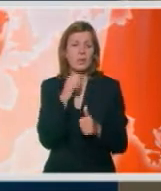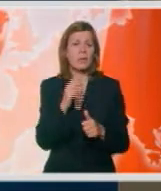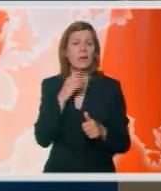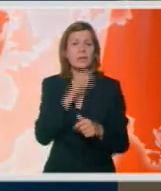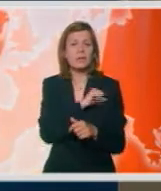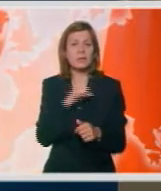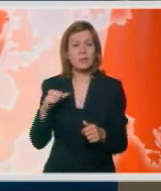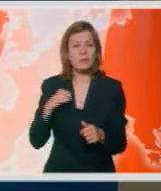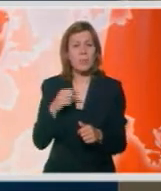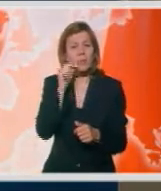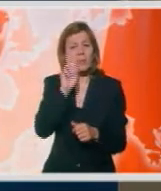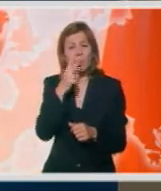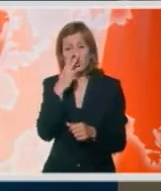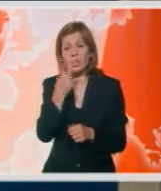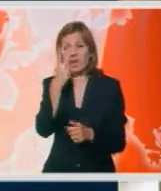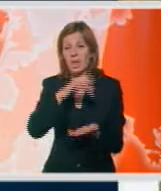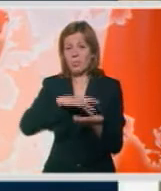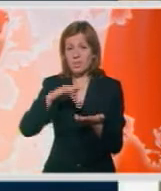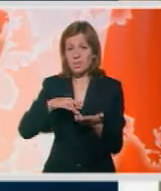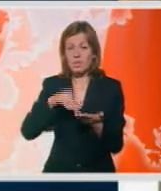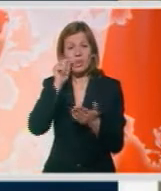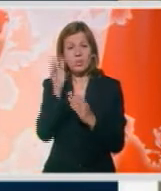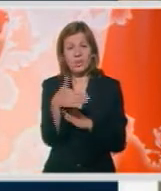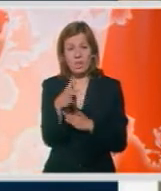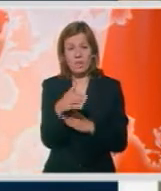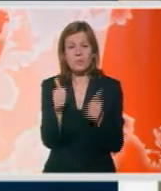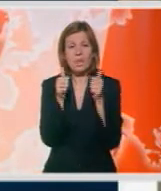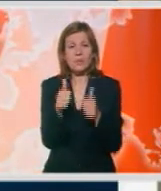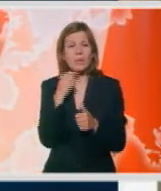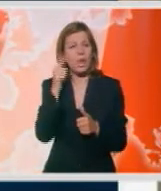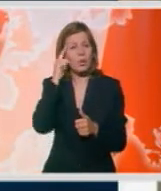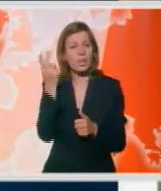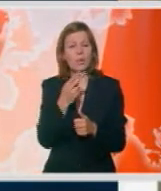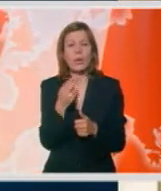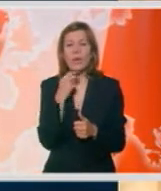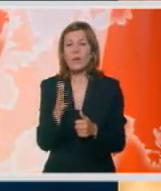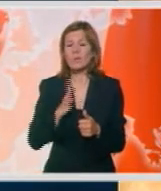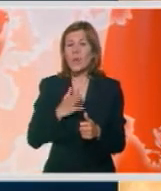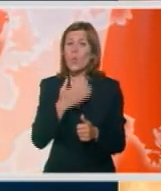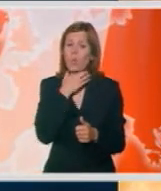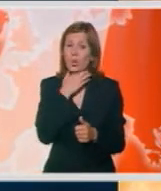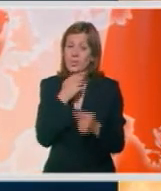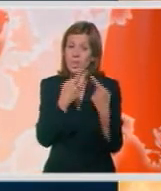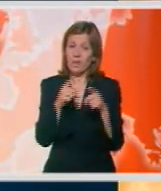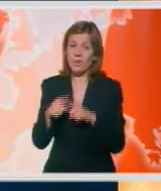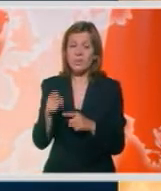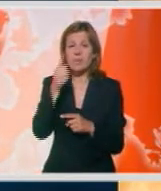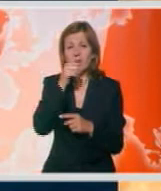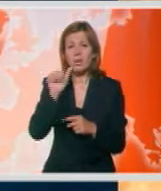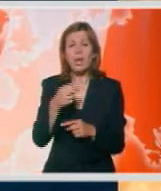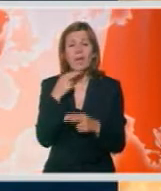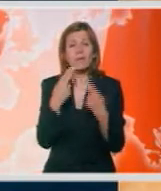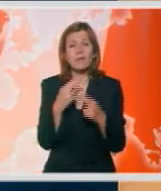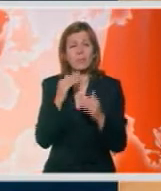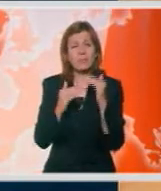dostupna za čovjeka samo dva nalazišta. Čovečija ribica sada je označena kao kritično ugrožena vrsta, što je najviša